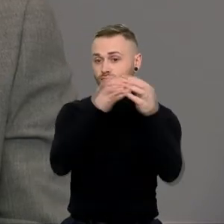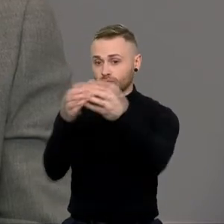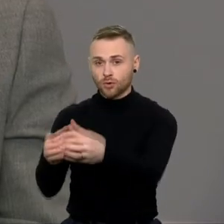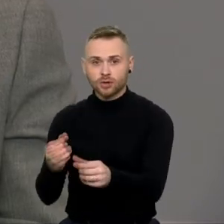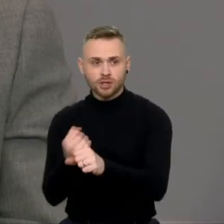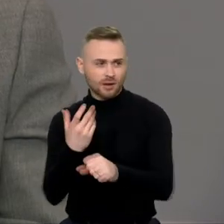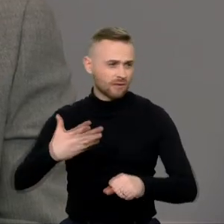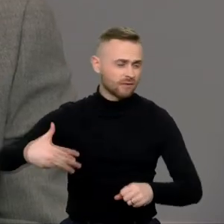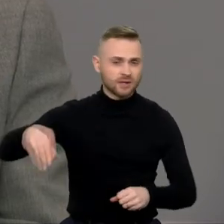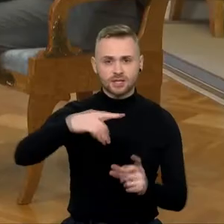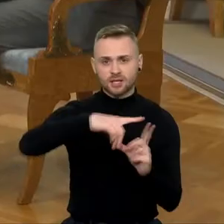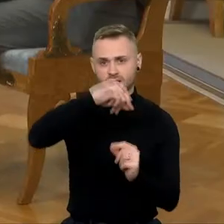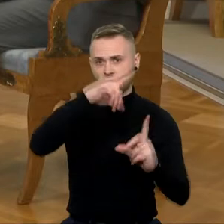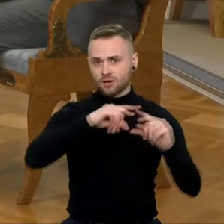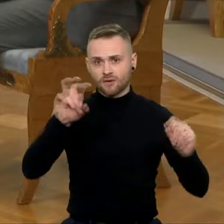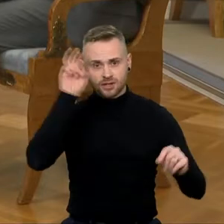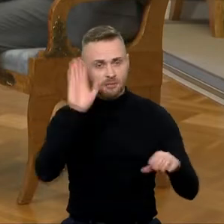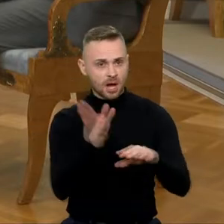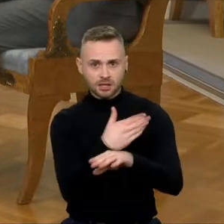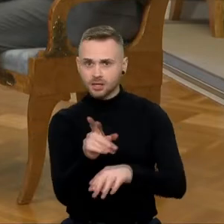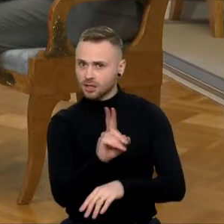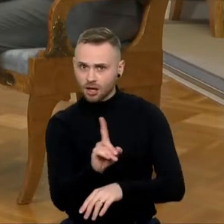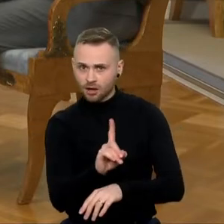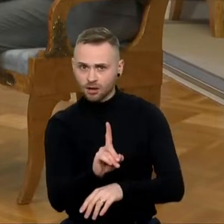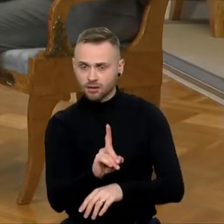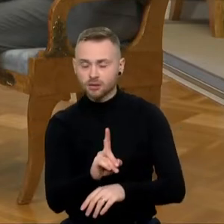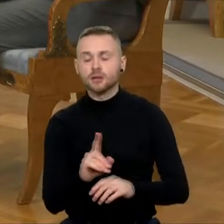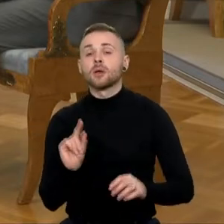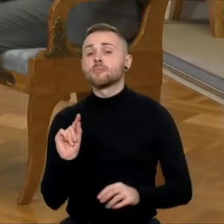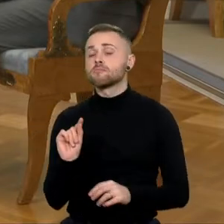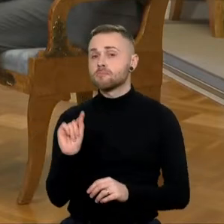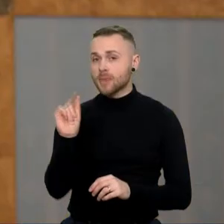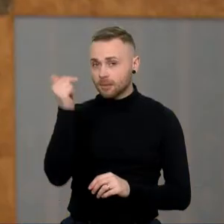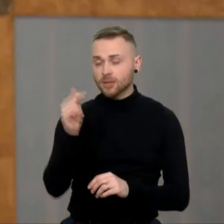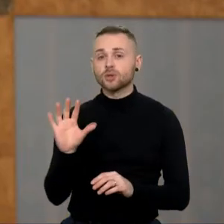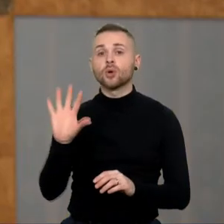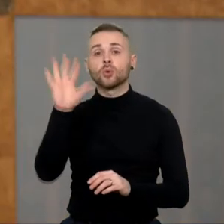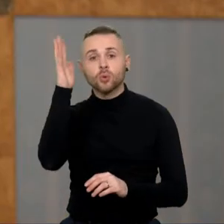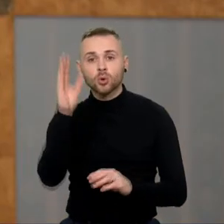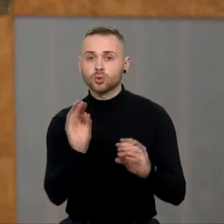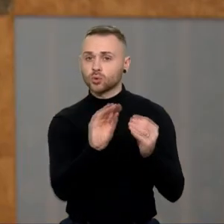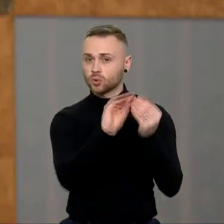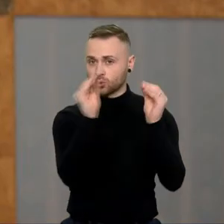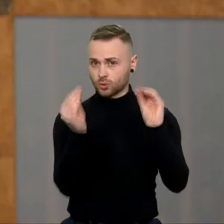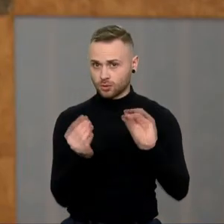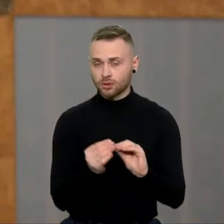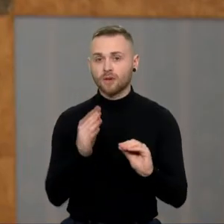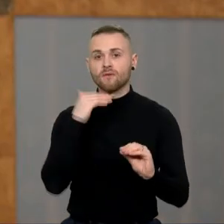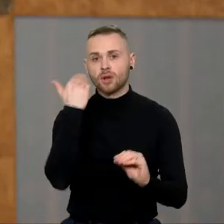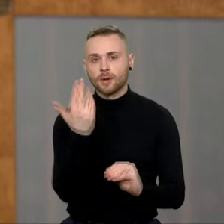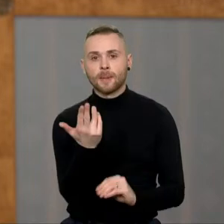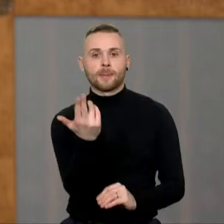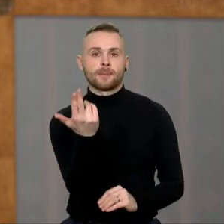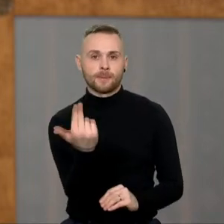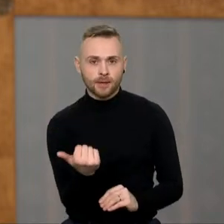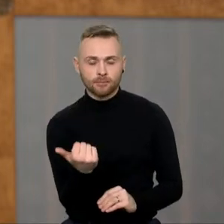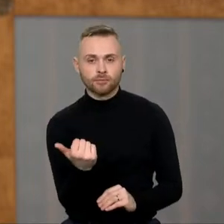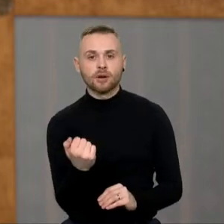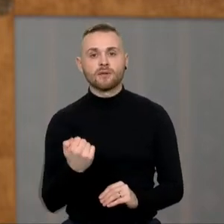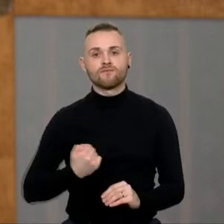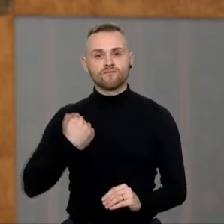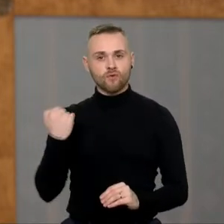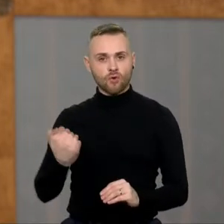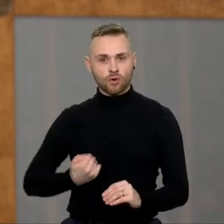NATO, o ne valstybės atskirai. Aš manau, pirmiausia, jeigu jau apsitariame ir prieiname išvadas, kad karinių